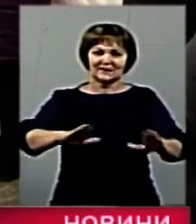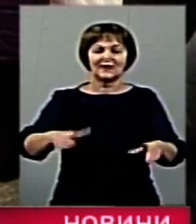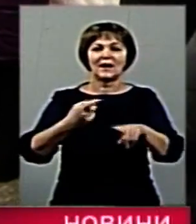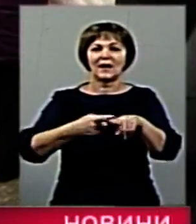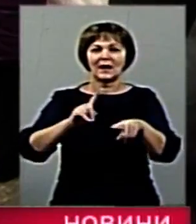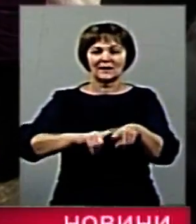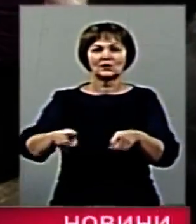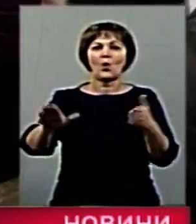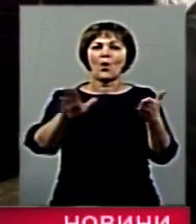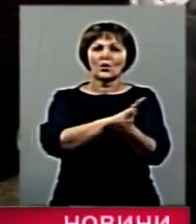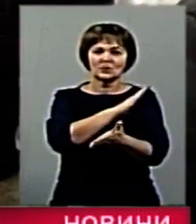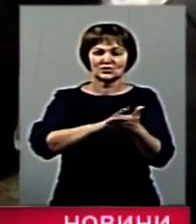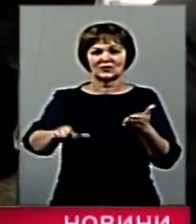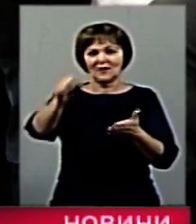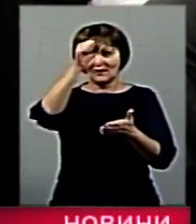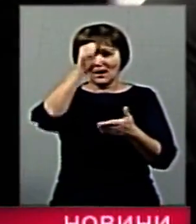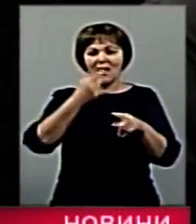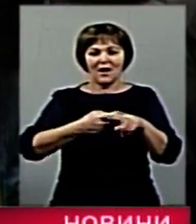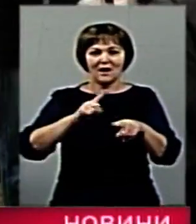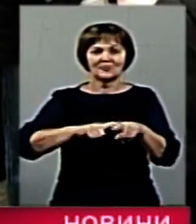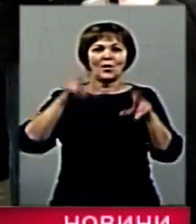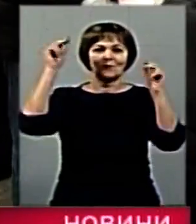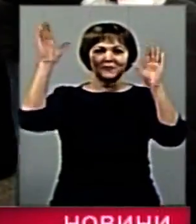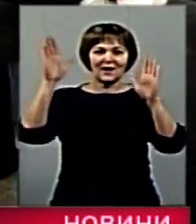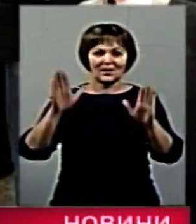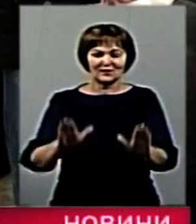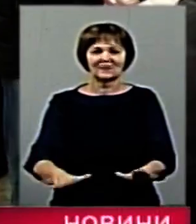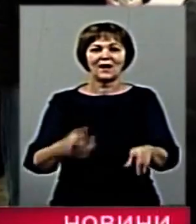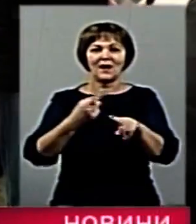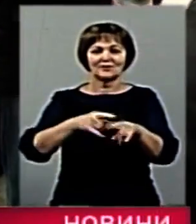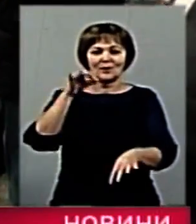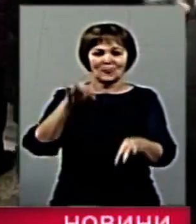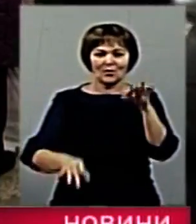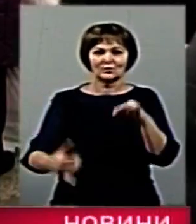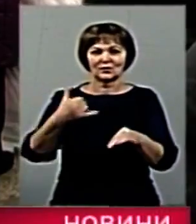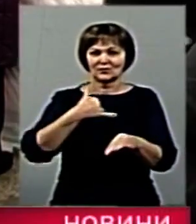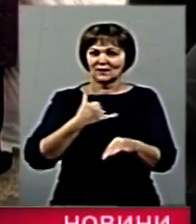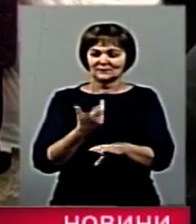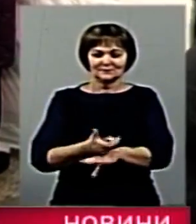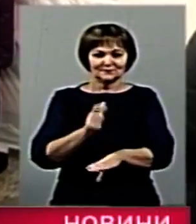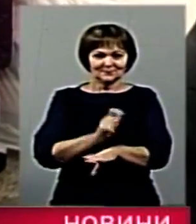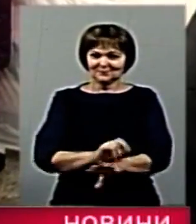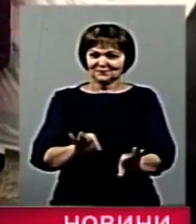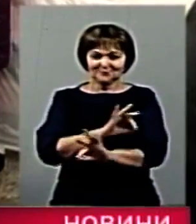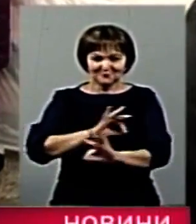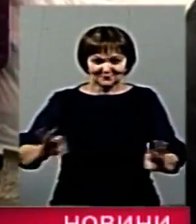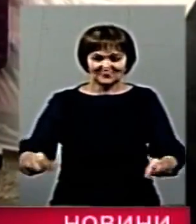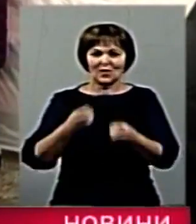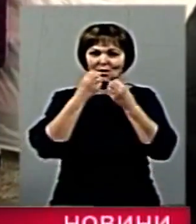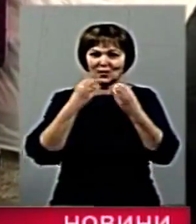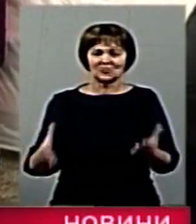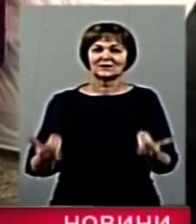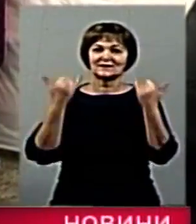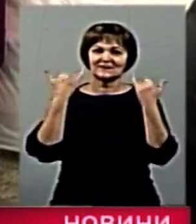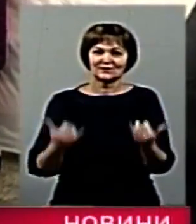Це благовіння, це радість, це сьогодні і погода нам, якраз вищує того, що дуже добрий сьогодні,